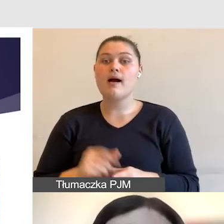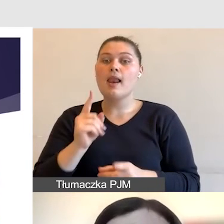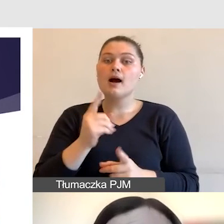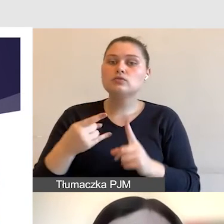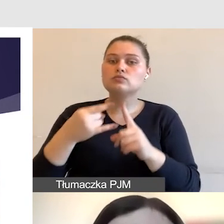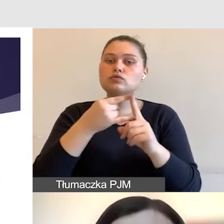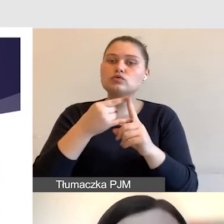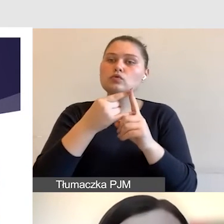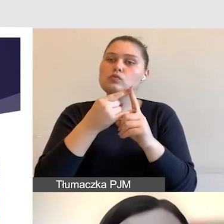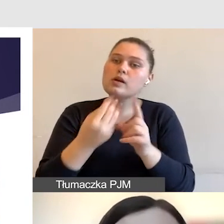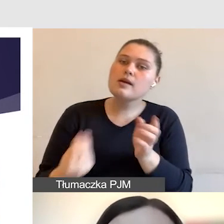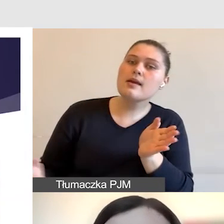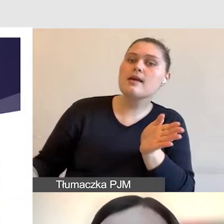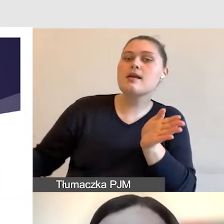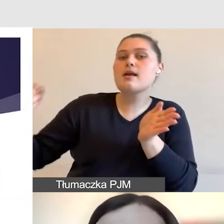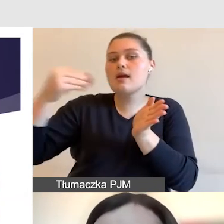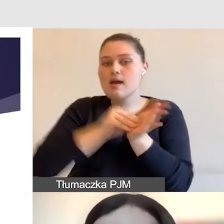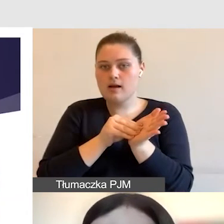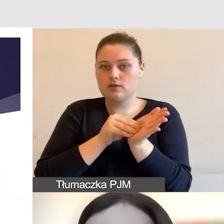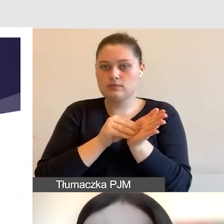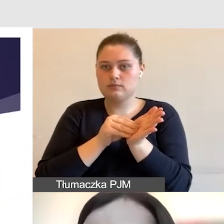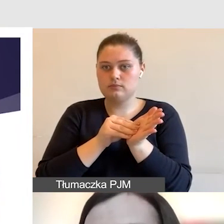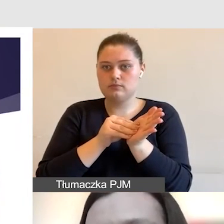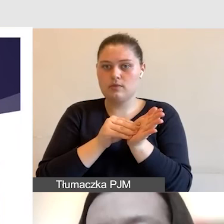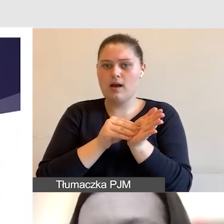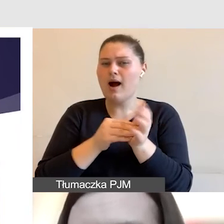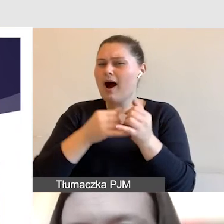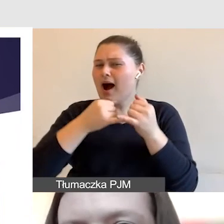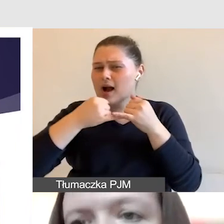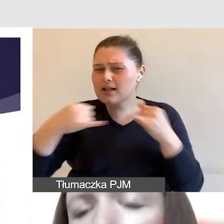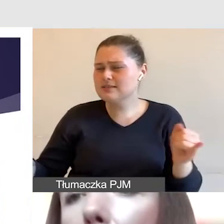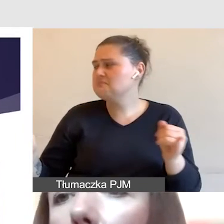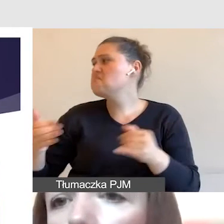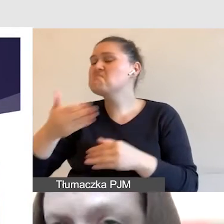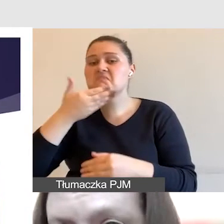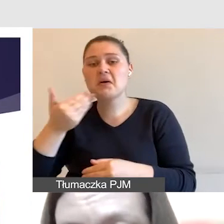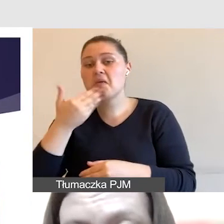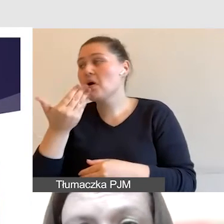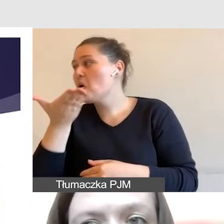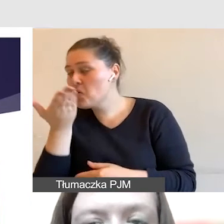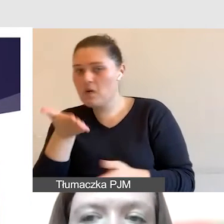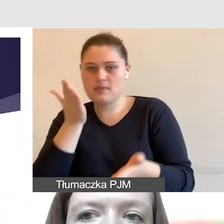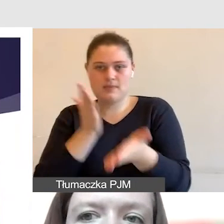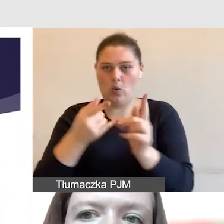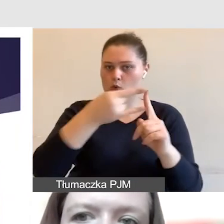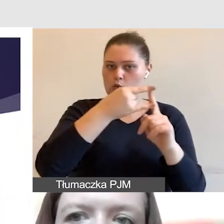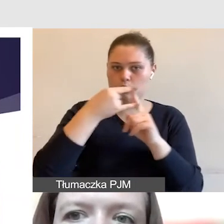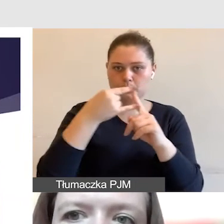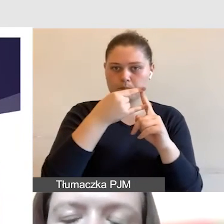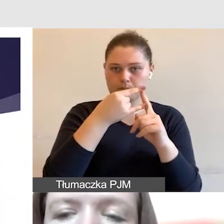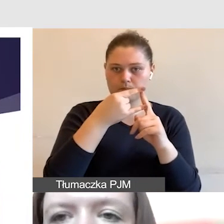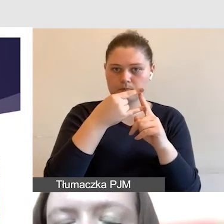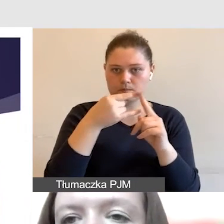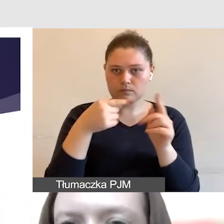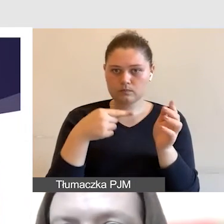której nie daje nam niemal żadna platforma do spotkań, która